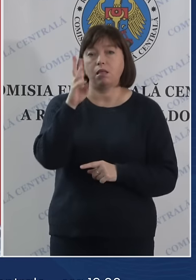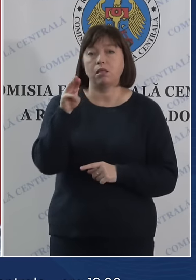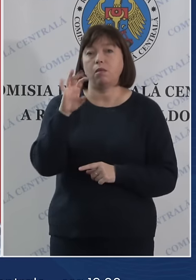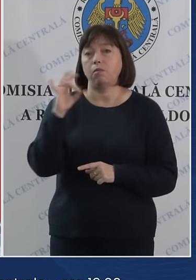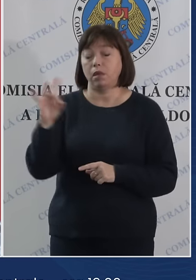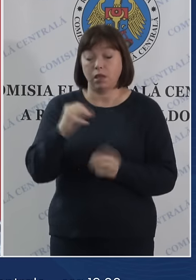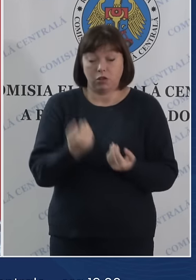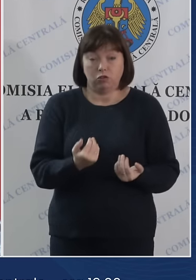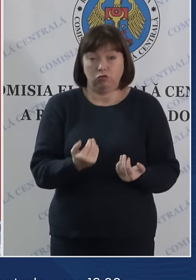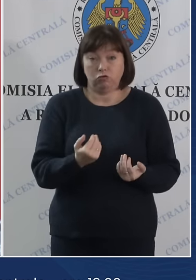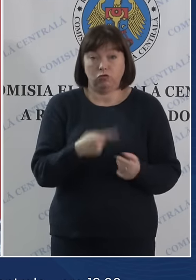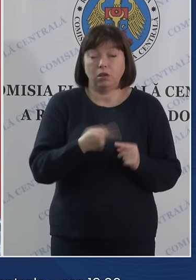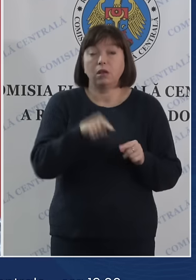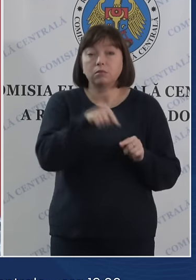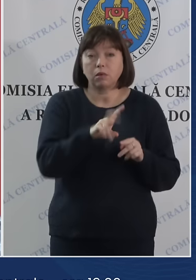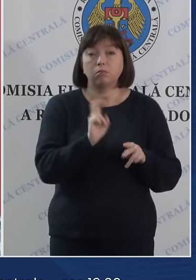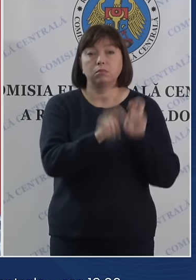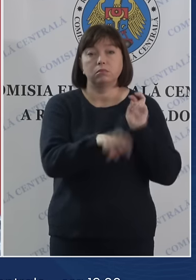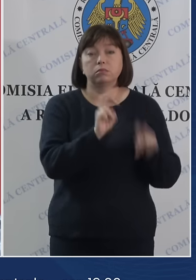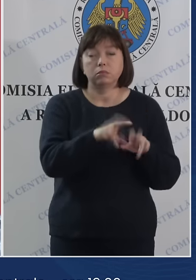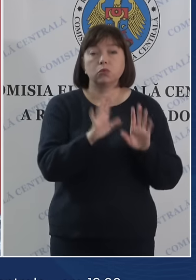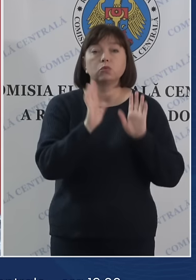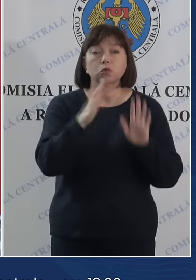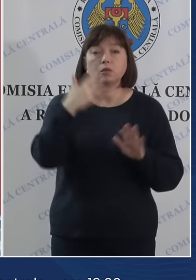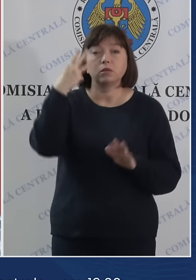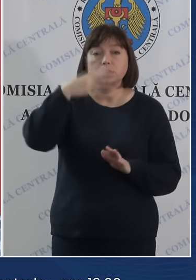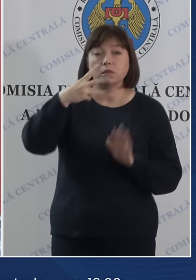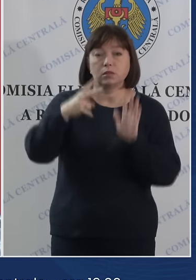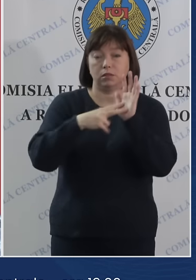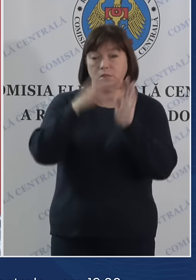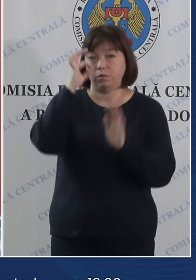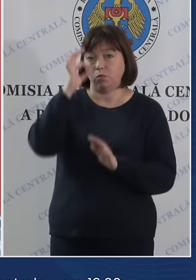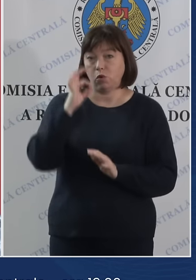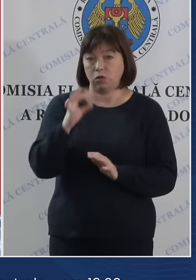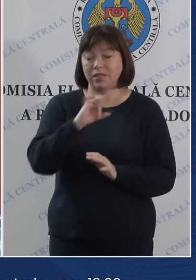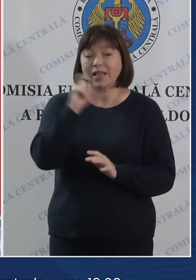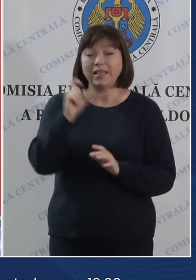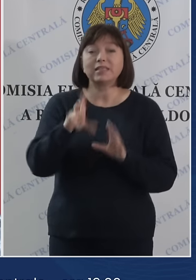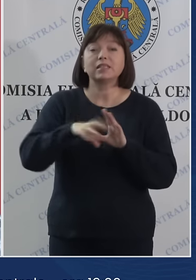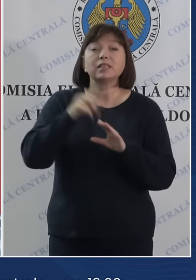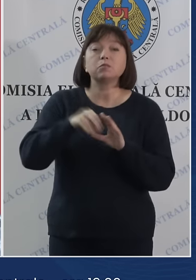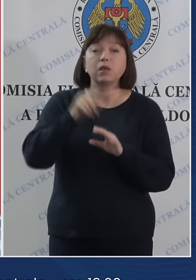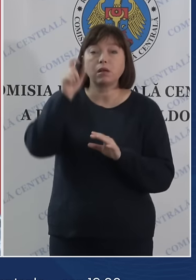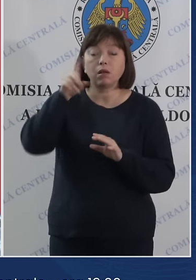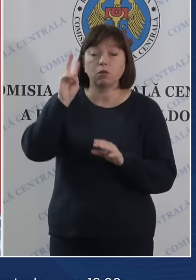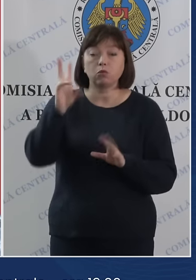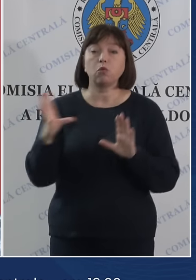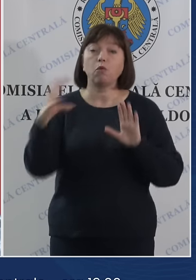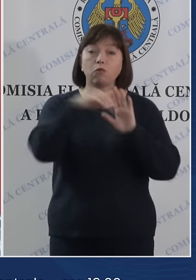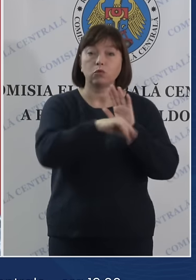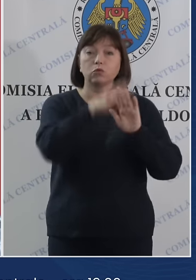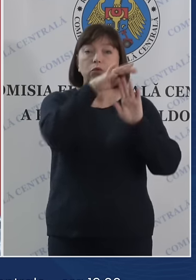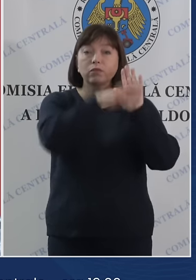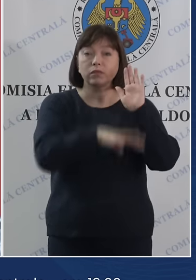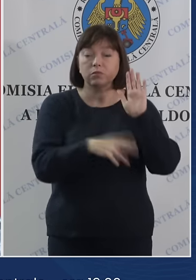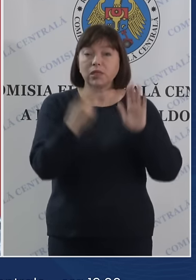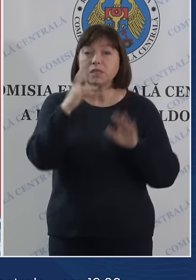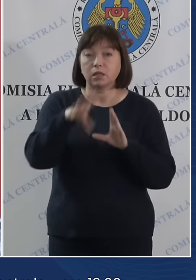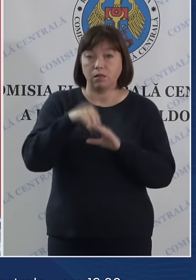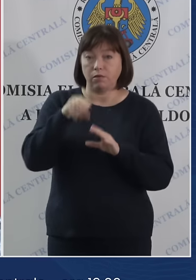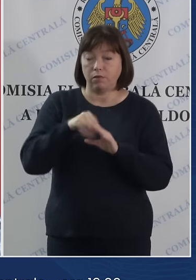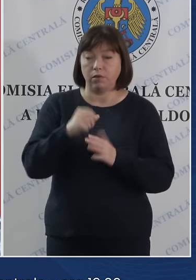până la moment, la urne s-au prezentat doar 37% dintre alegătorii înscriși în listele electorale.